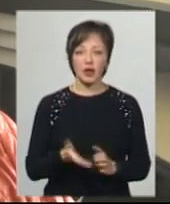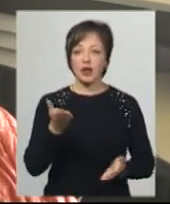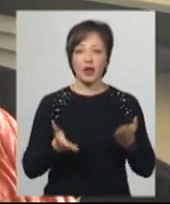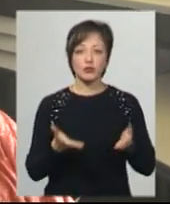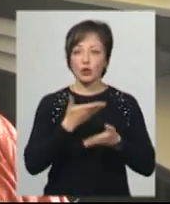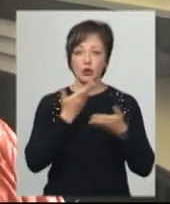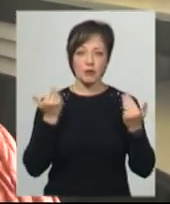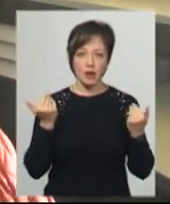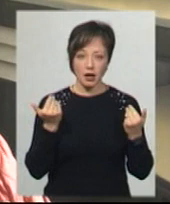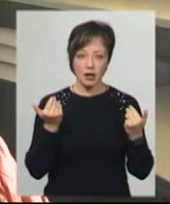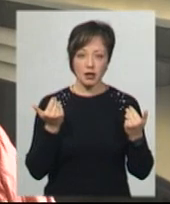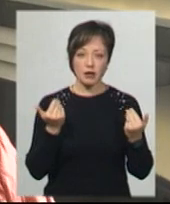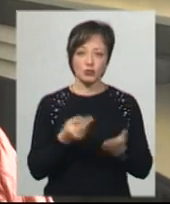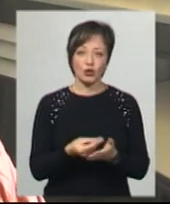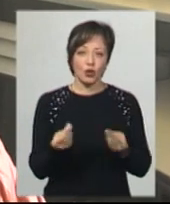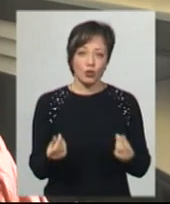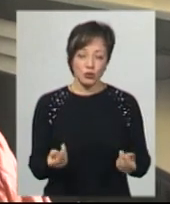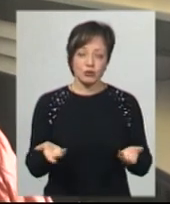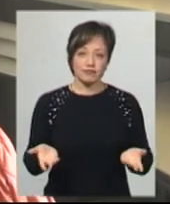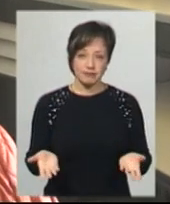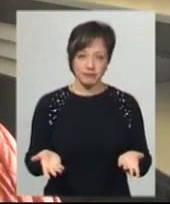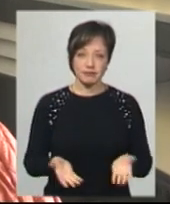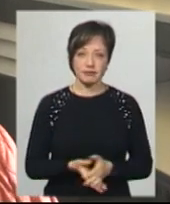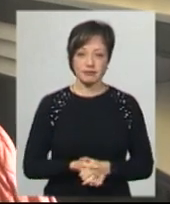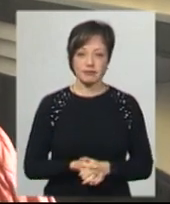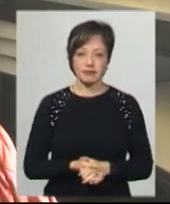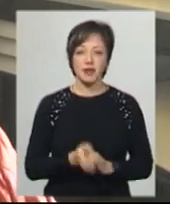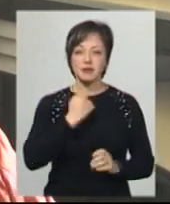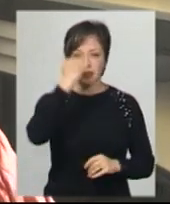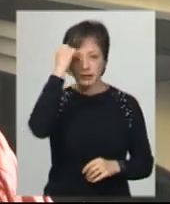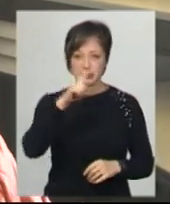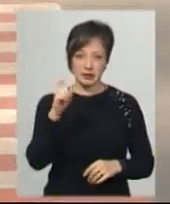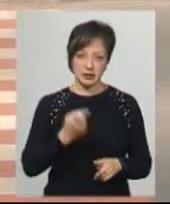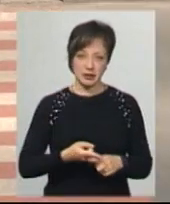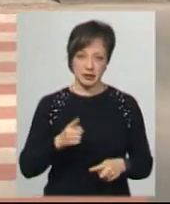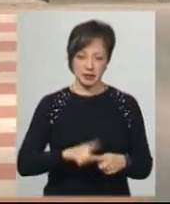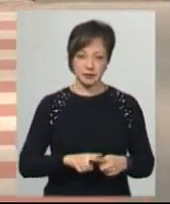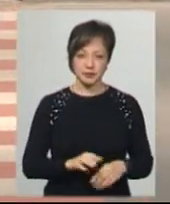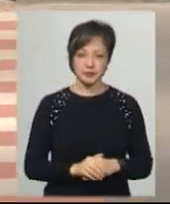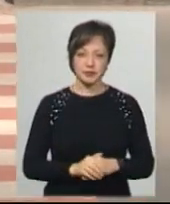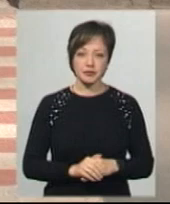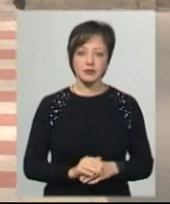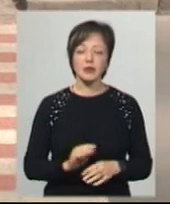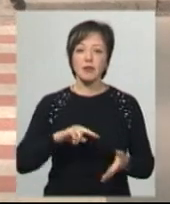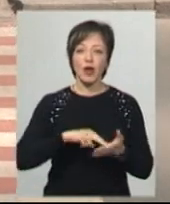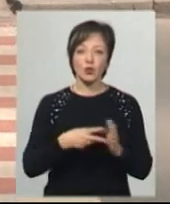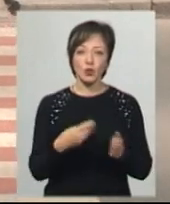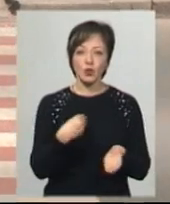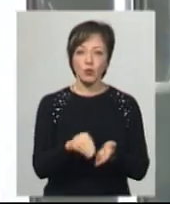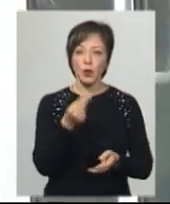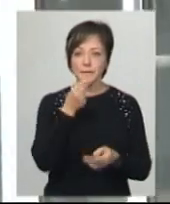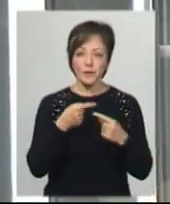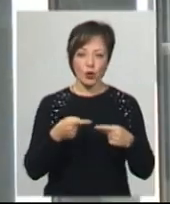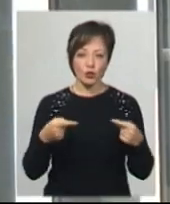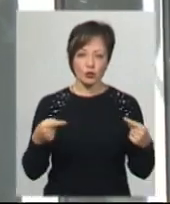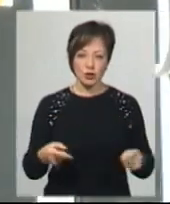в бюджеті більше грошей, то дякую за це. Додає, планує купити на ці гроші продукти.